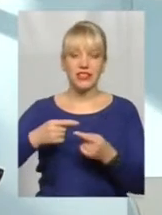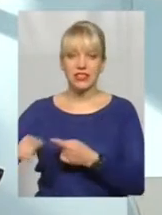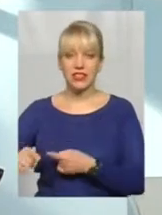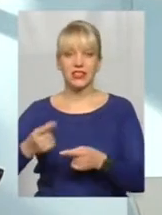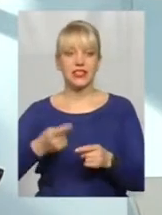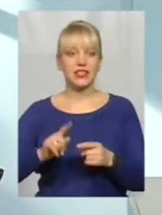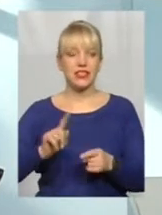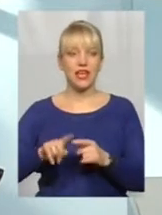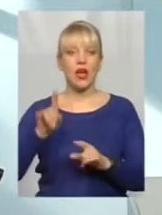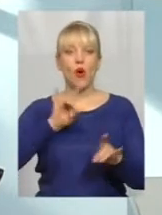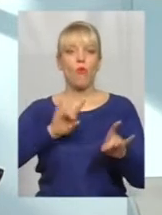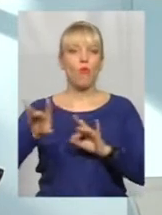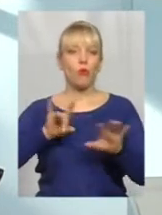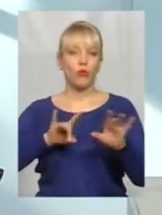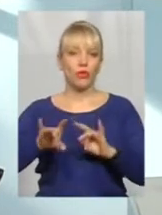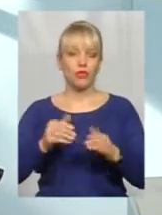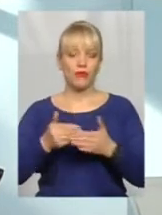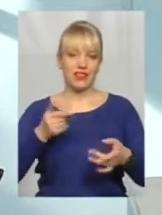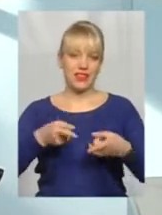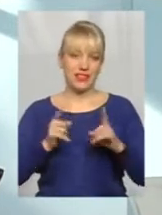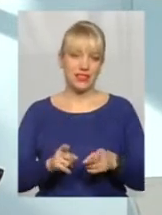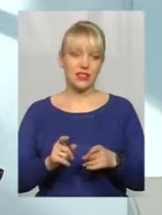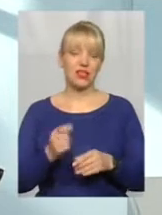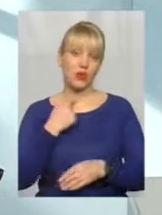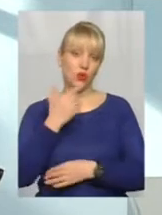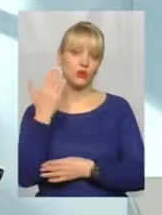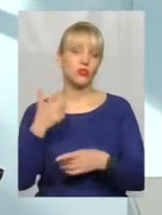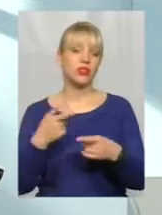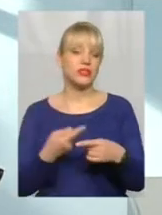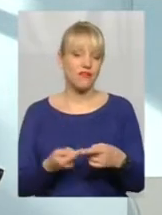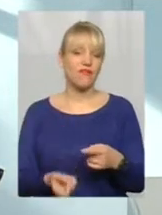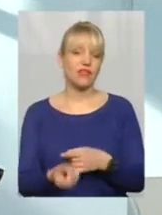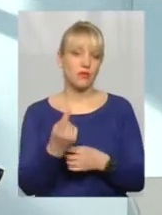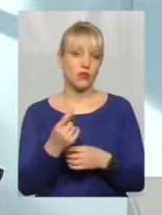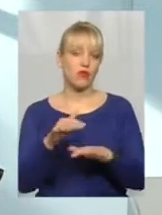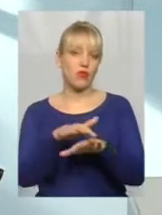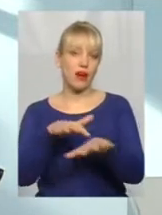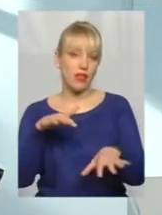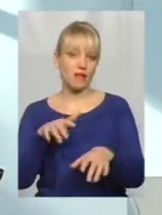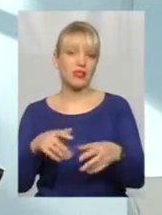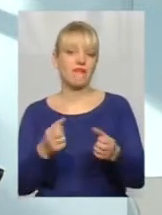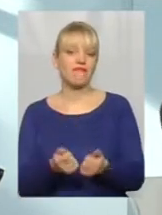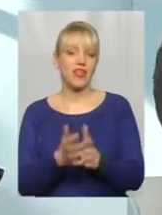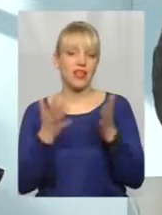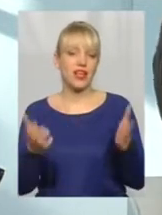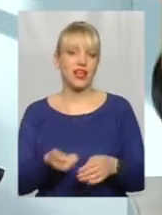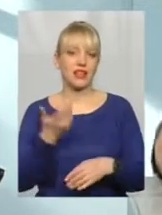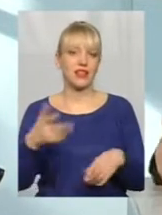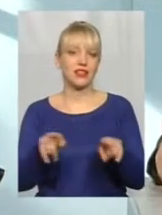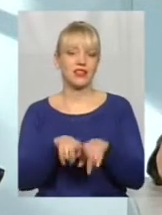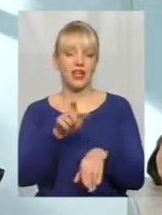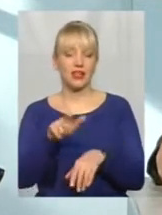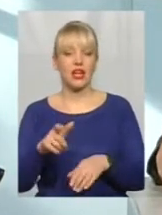істини. І голосують. І звідти в парламенті велика кількість таких. Через те, коли кажуть, давай проведемо